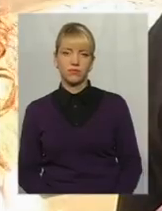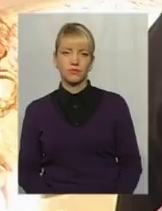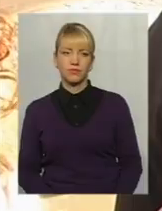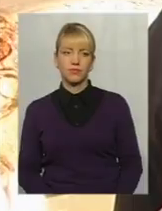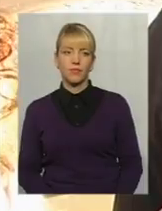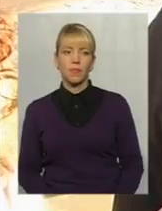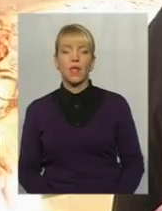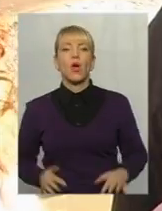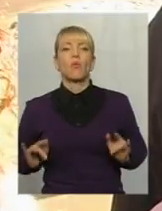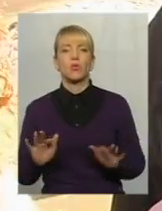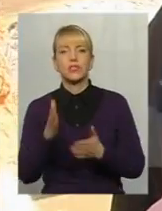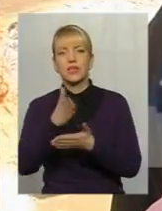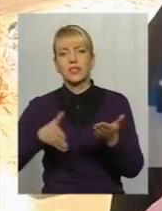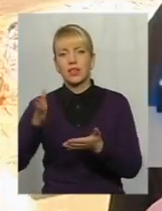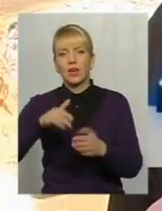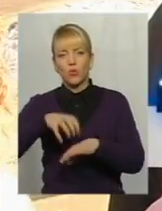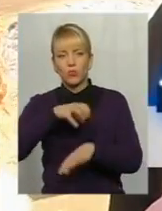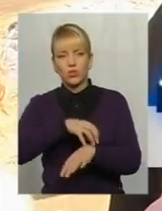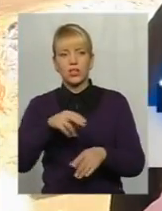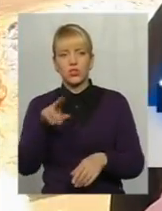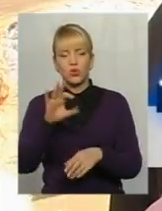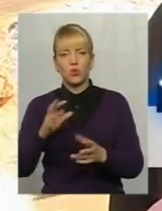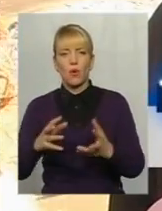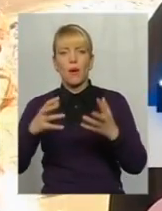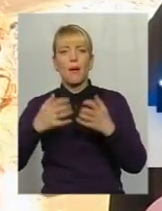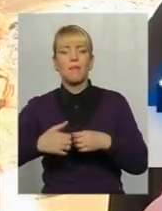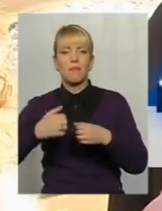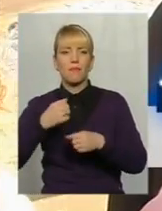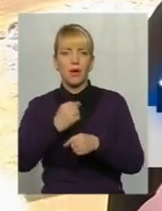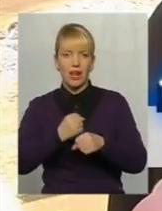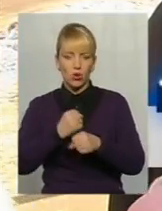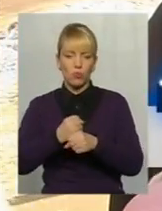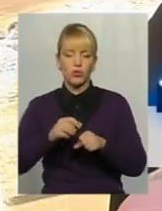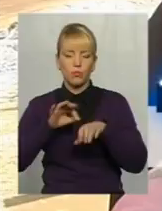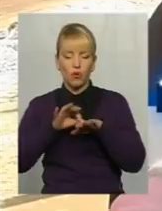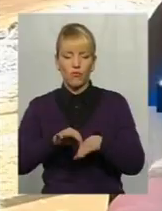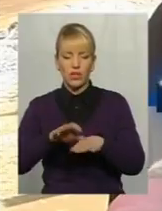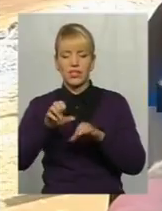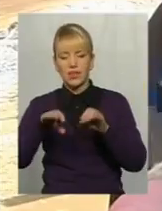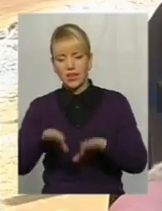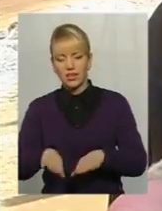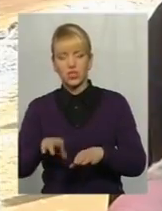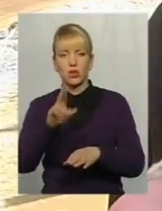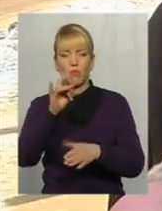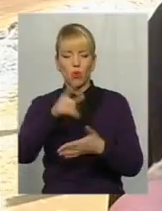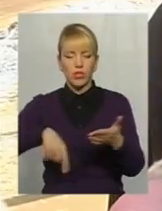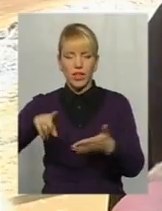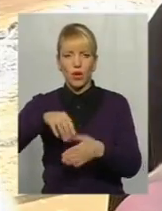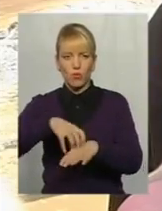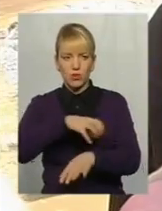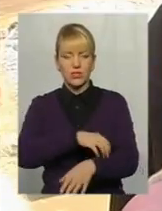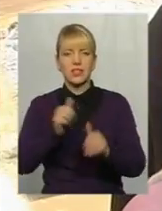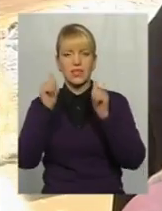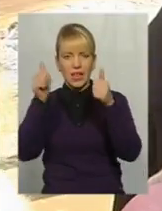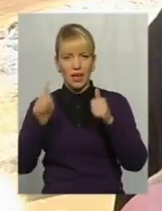Процес декомунізації щодо механічної роботи, проведення рішень про декомунізацію, вивішення табличок рано чи